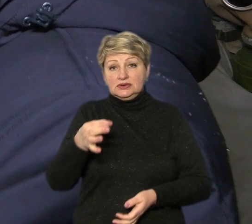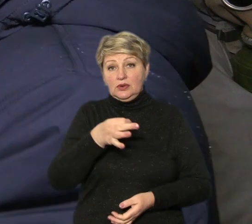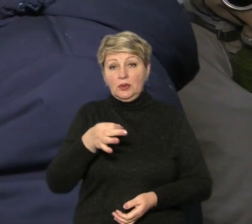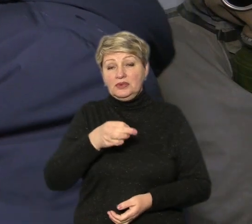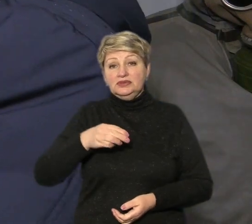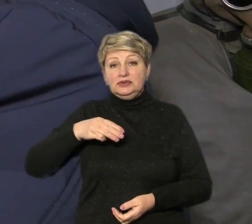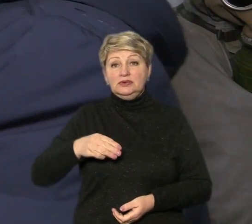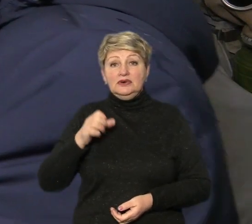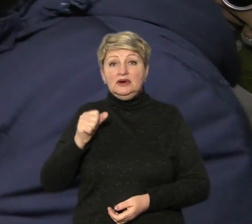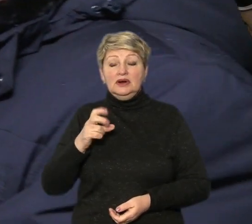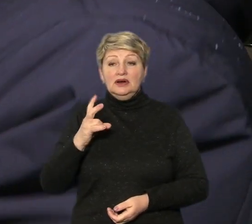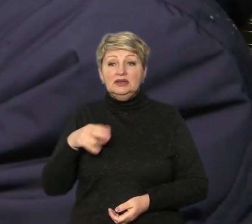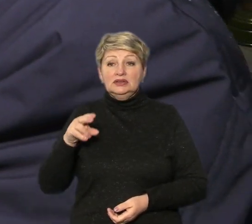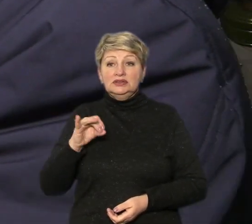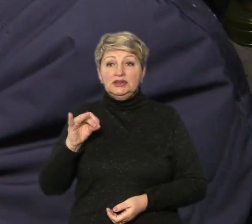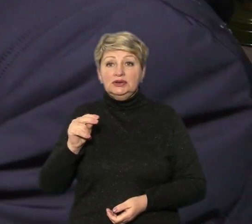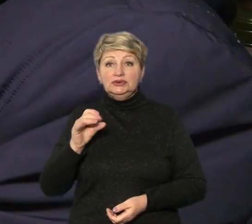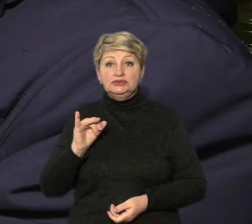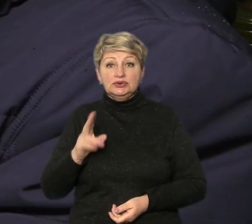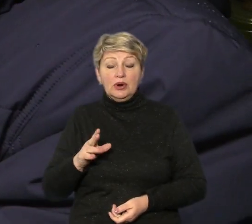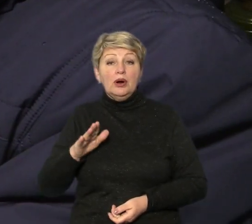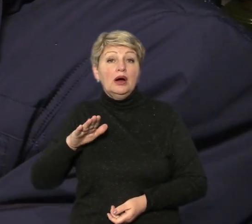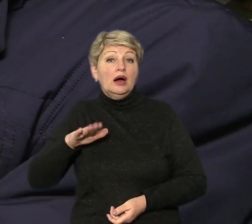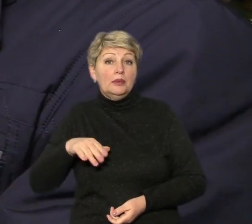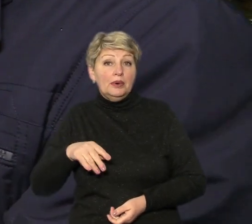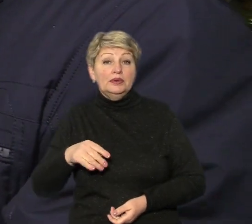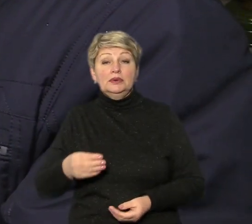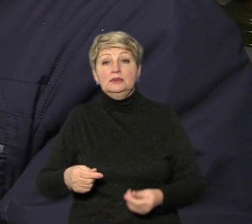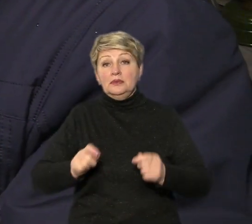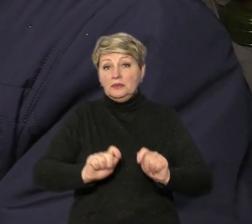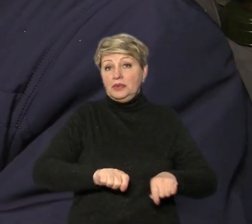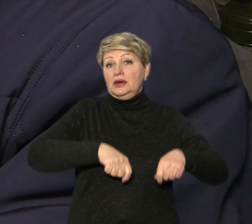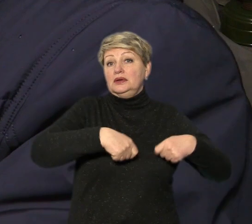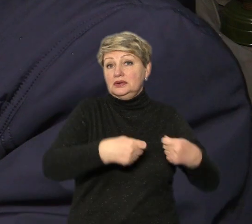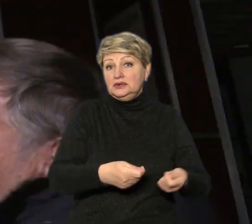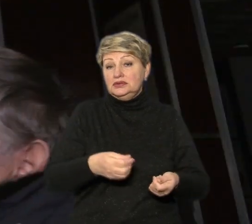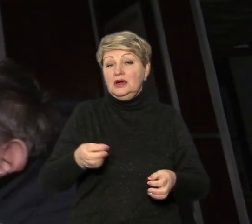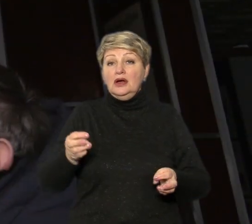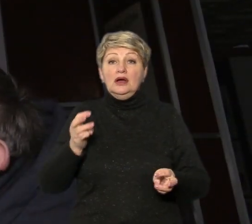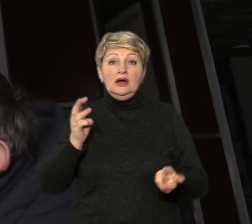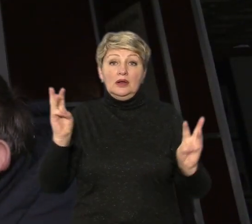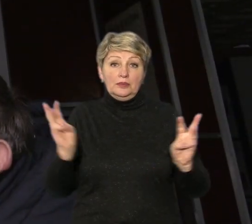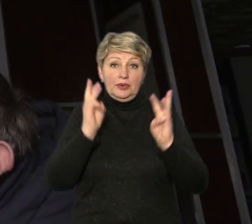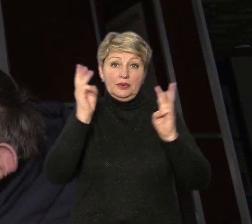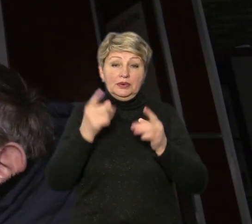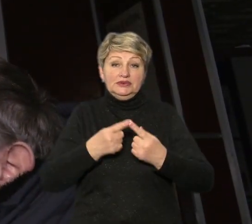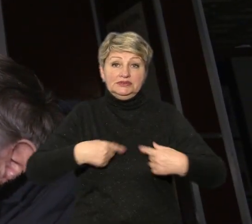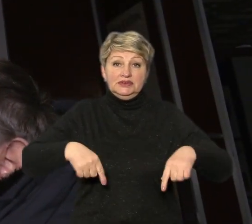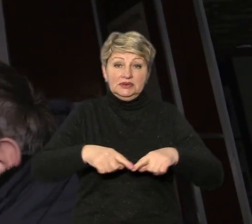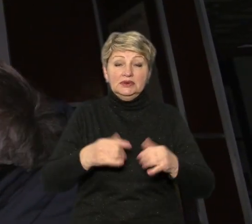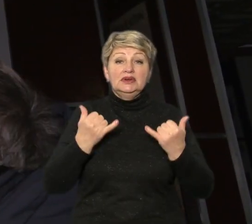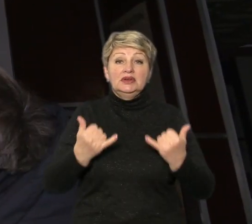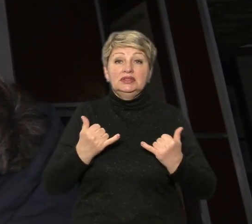Тимофій Андрійчук. А потім він прийшов в пожежну частину, коли ще не було там сигналізації. Нині в управлінні